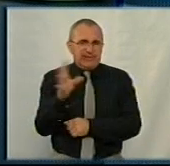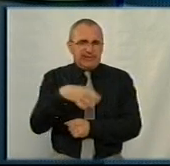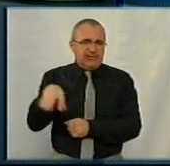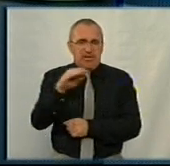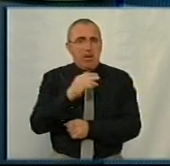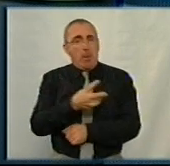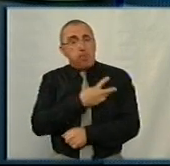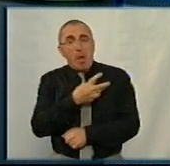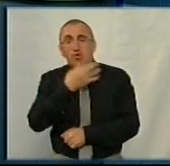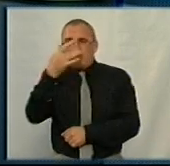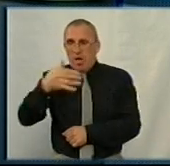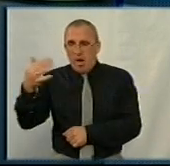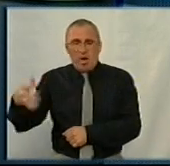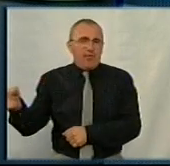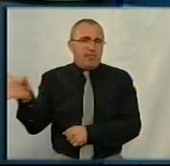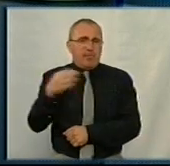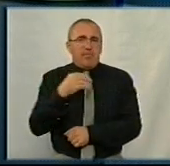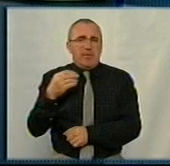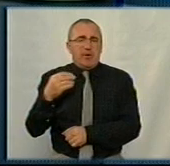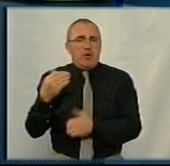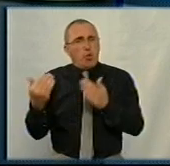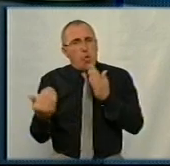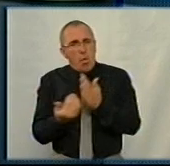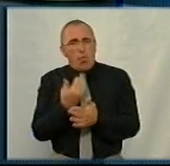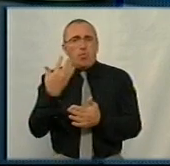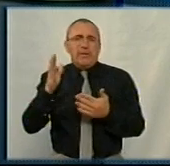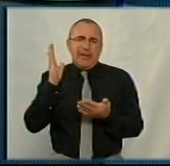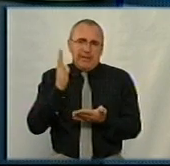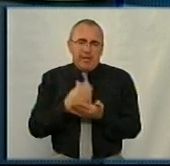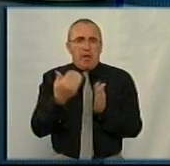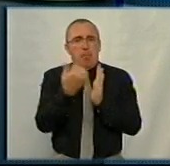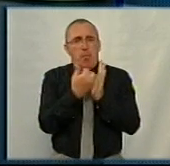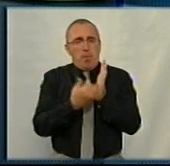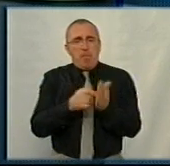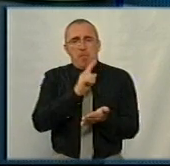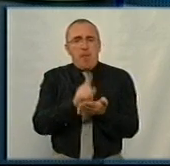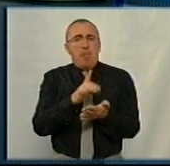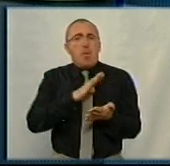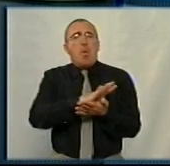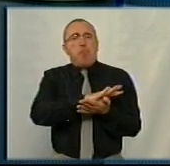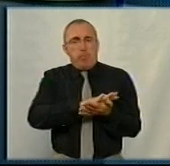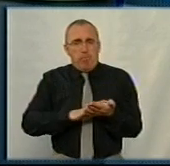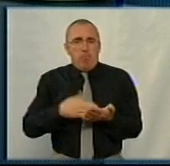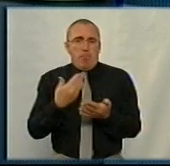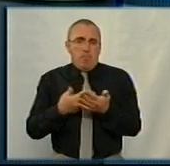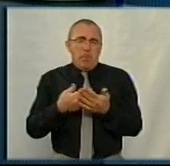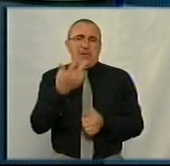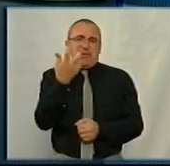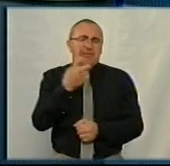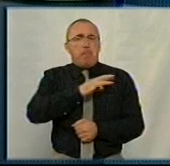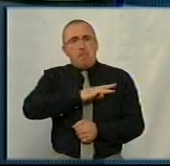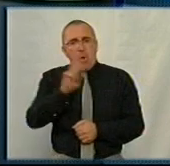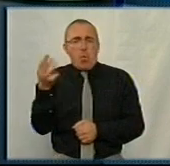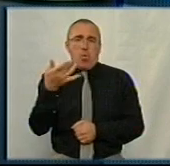бажань, в тому числі всіх нових і вже існуючих програм, які мають бути продовжені, близько 300 мільйонів гривень.